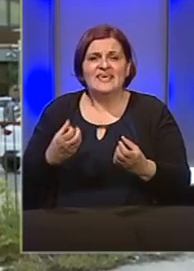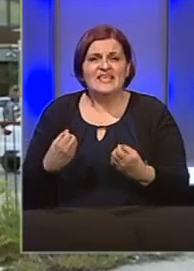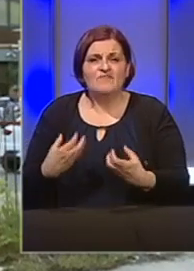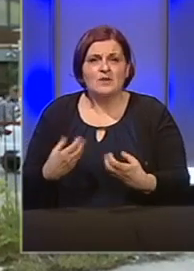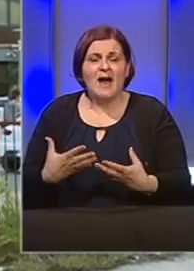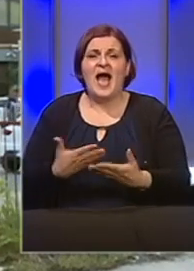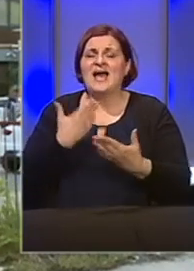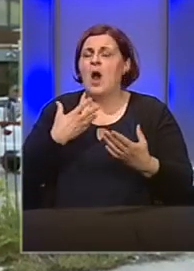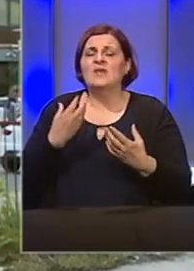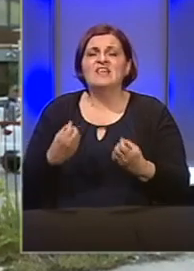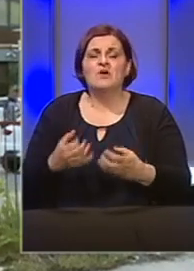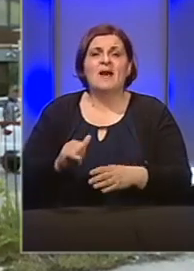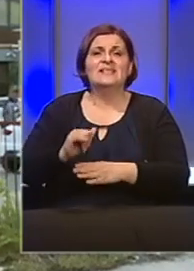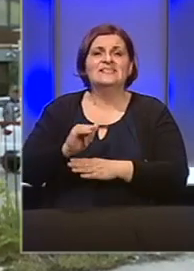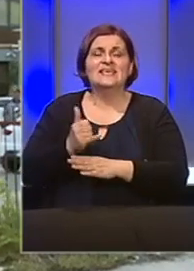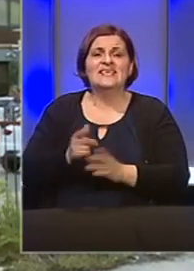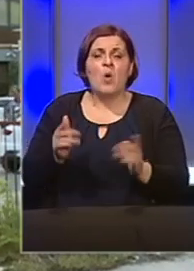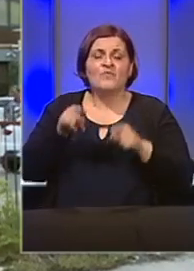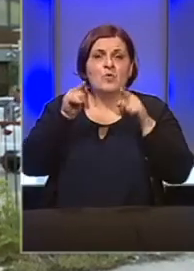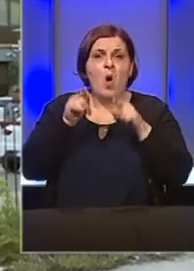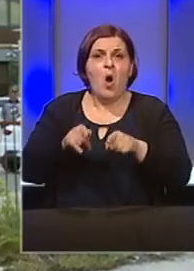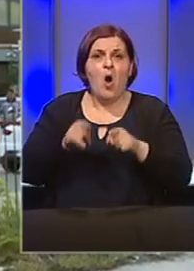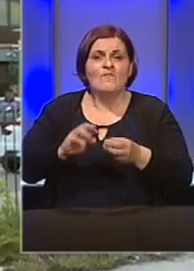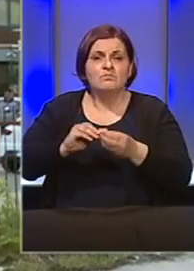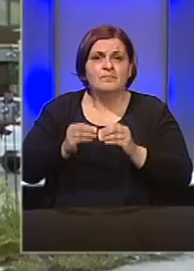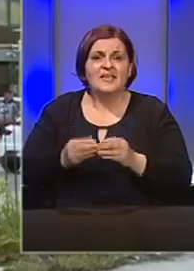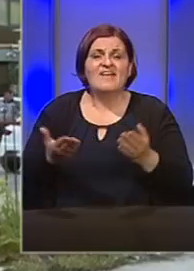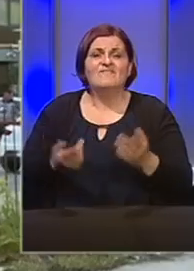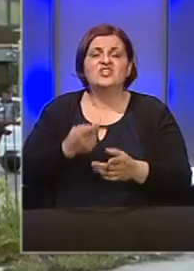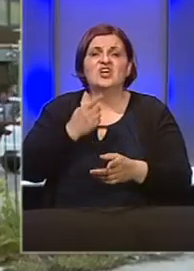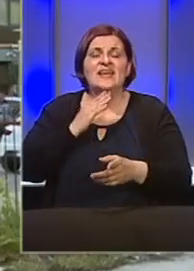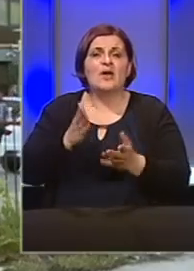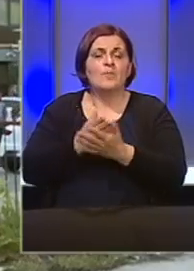kao ni informaciju da li je u okviru ove afere već neko saslušan. Studio